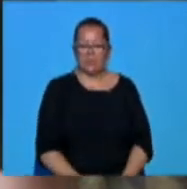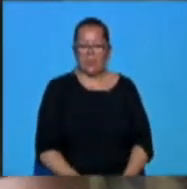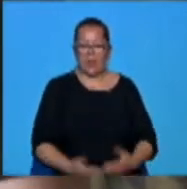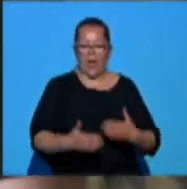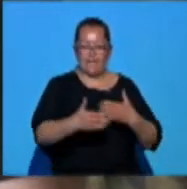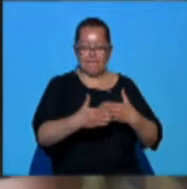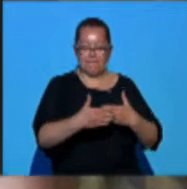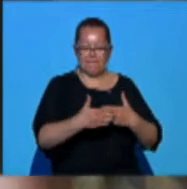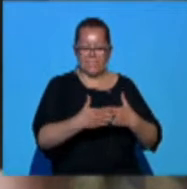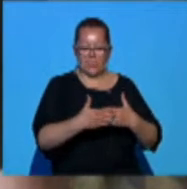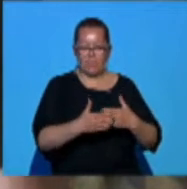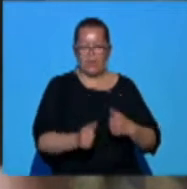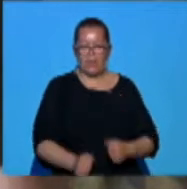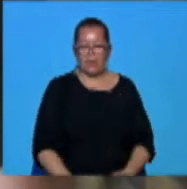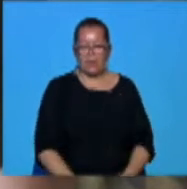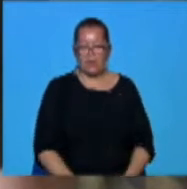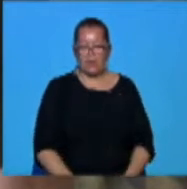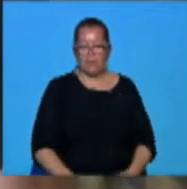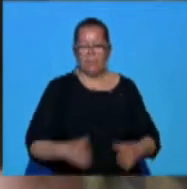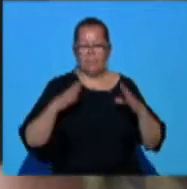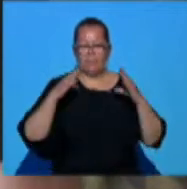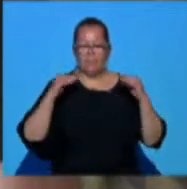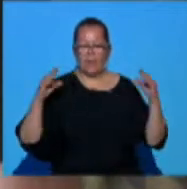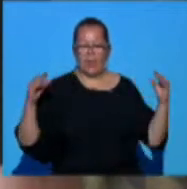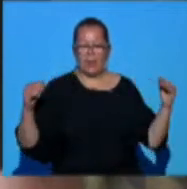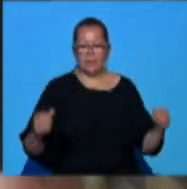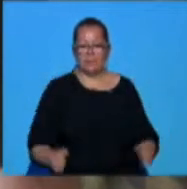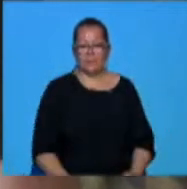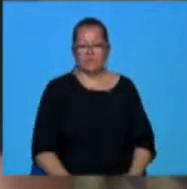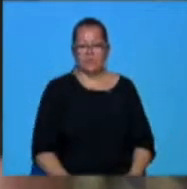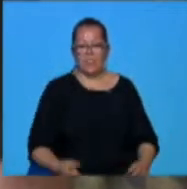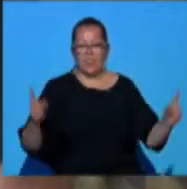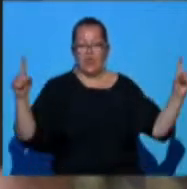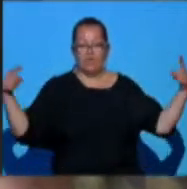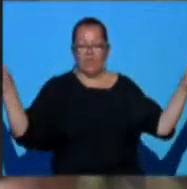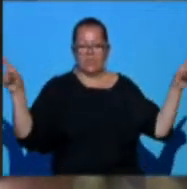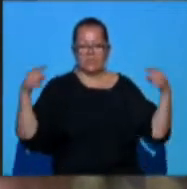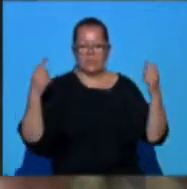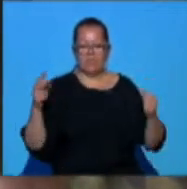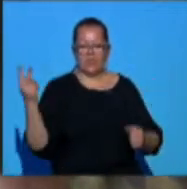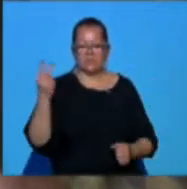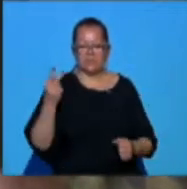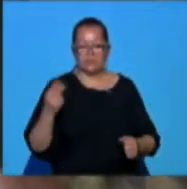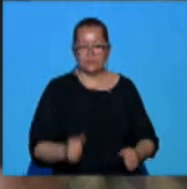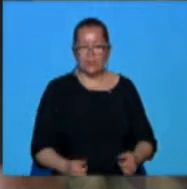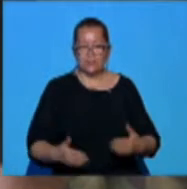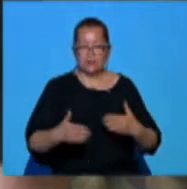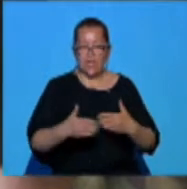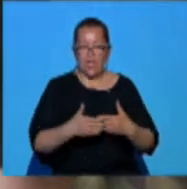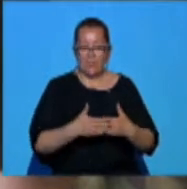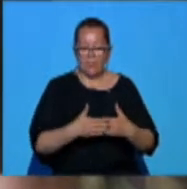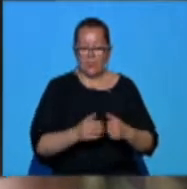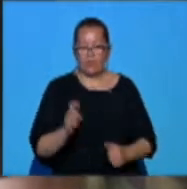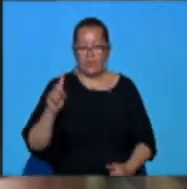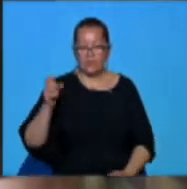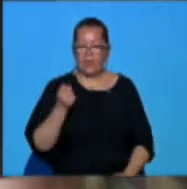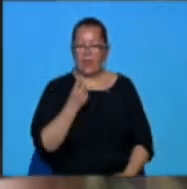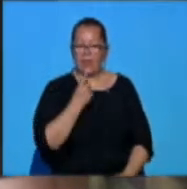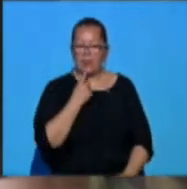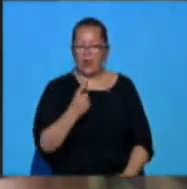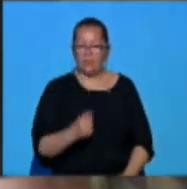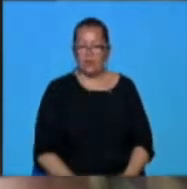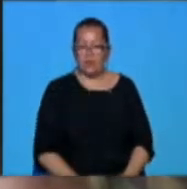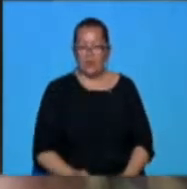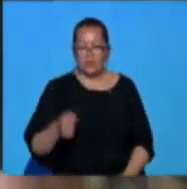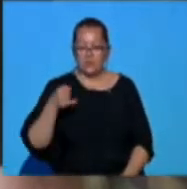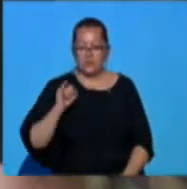apropierea din ce în ce mai mare de festival a făcut ca cei doi să se apropie din ce în ce mai mult de oraș și automat